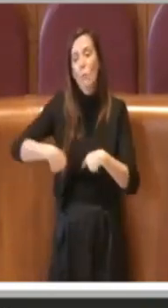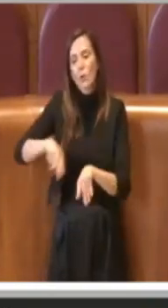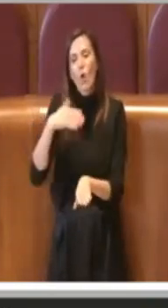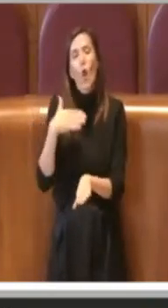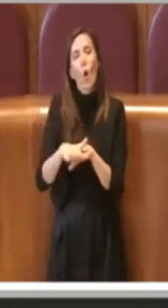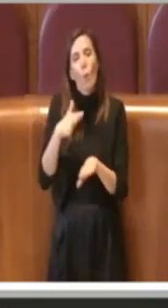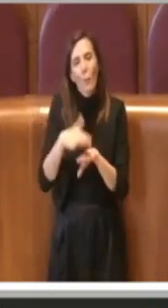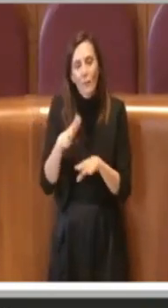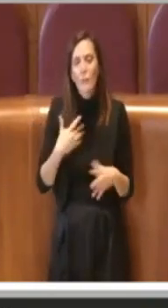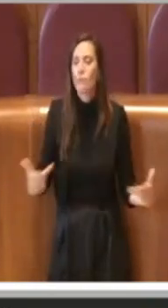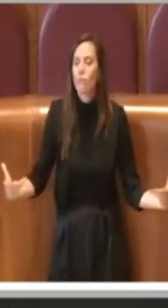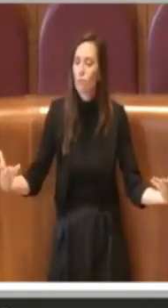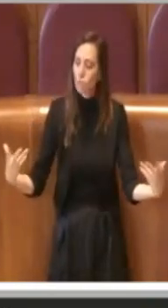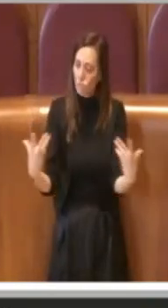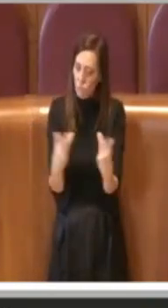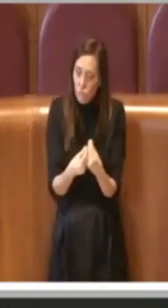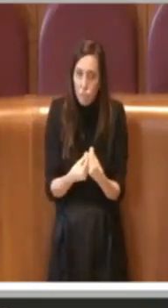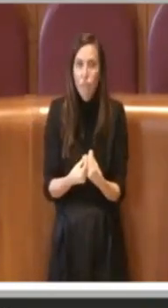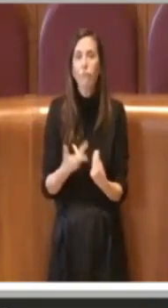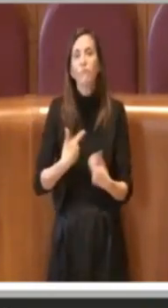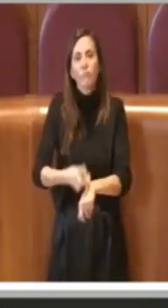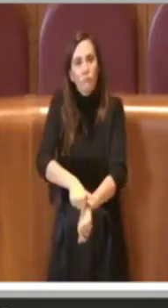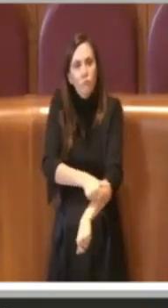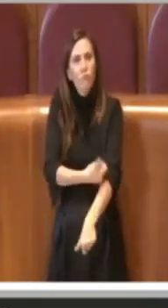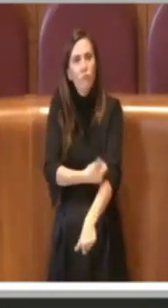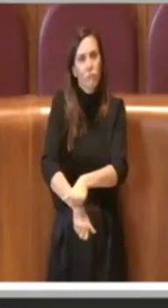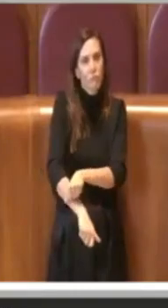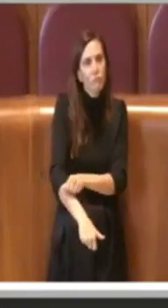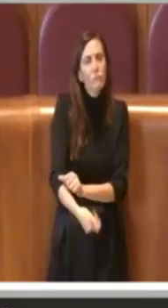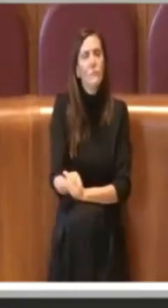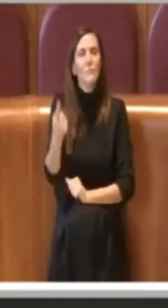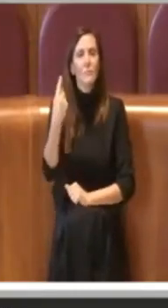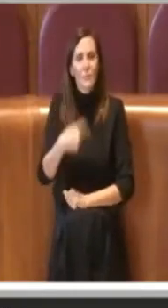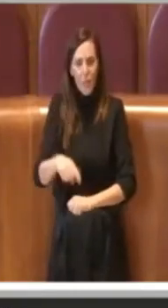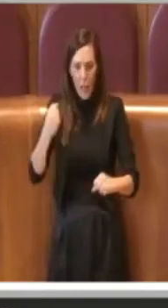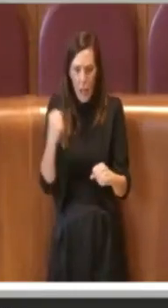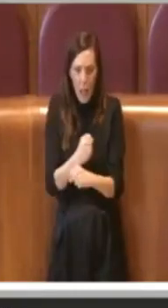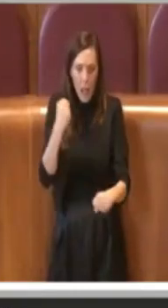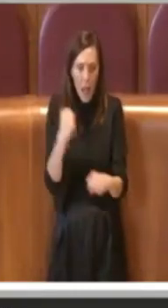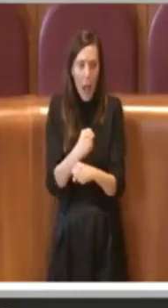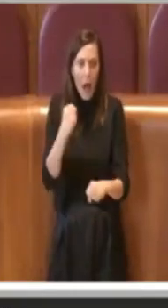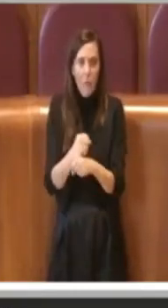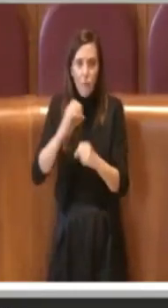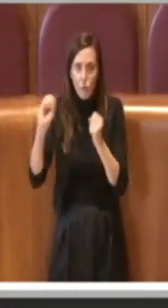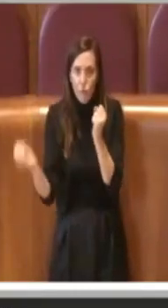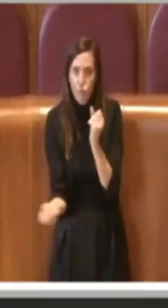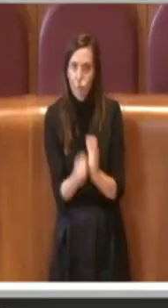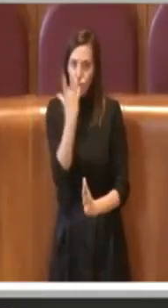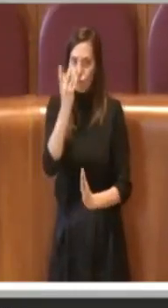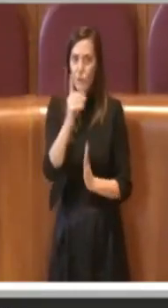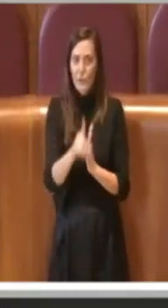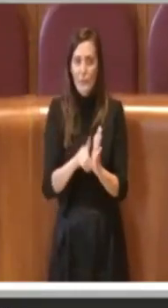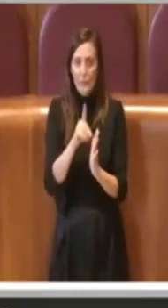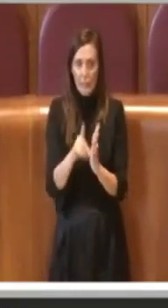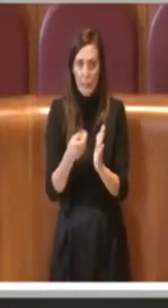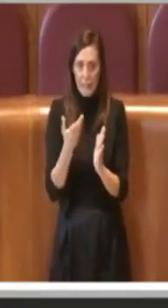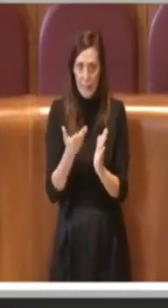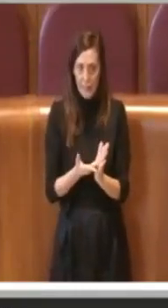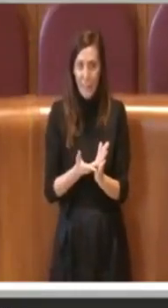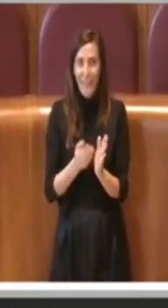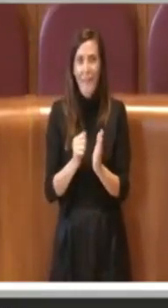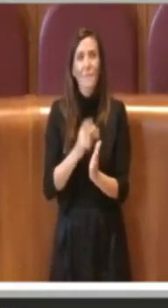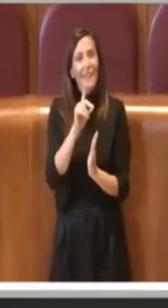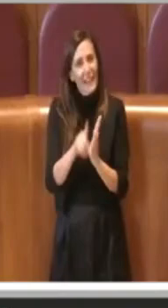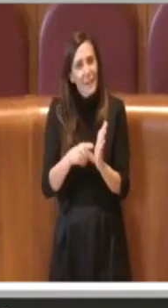rimboccati le mani che abbiamo iniziato a dar vita a questa delibera. Delibera che come abbiamo